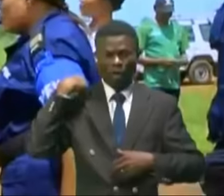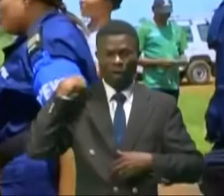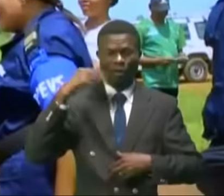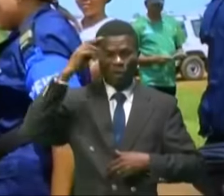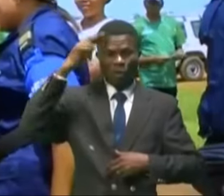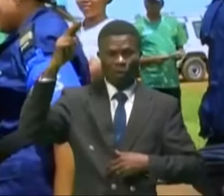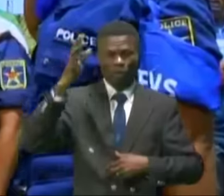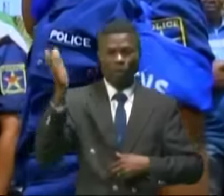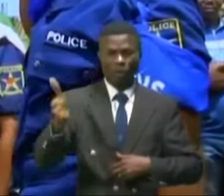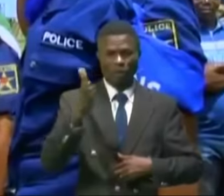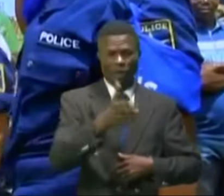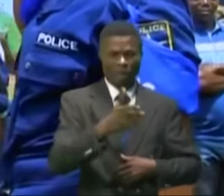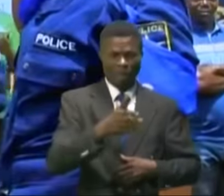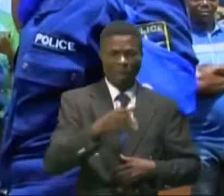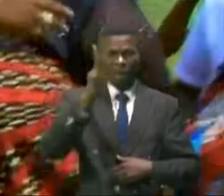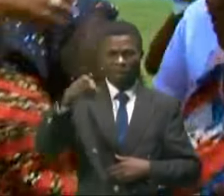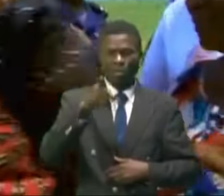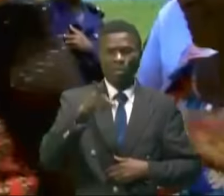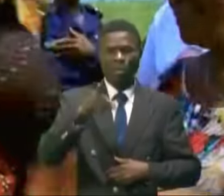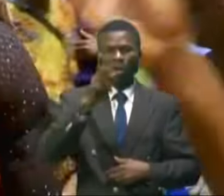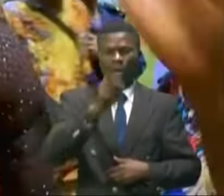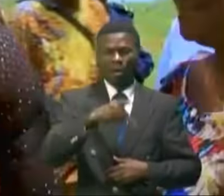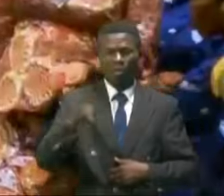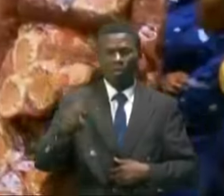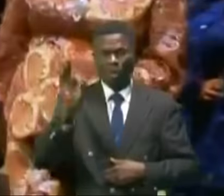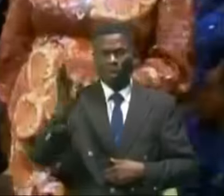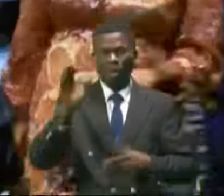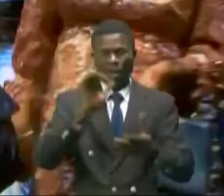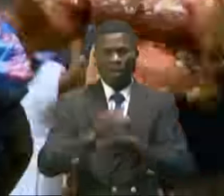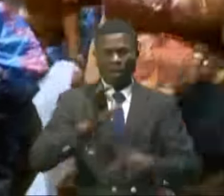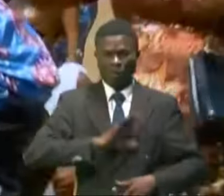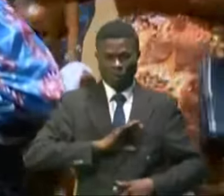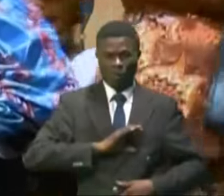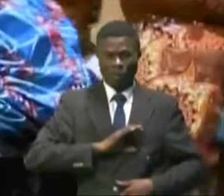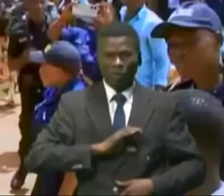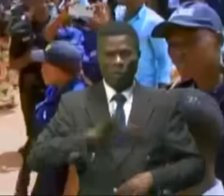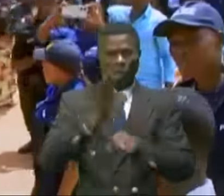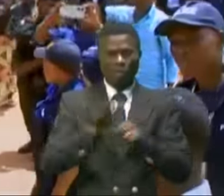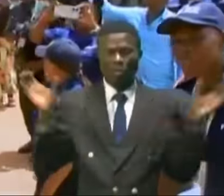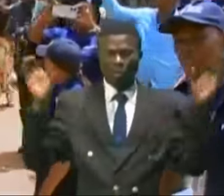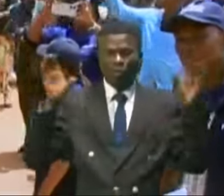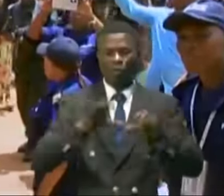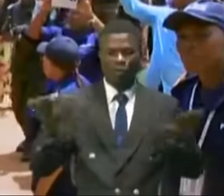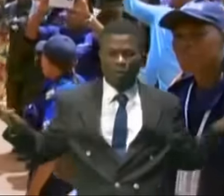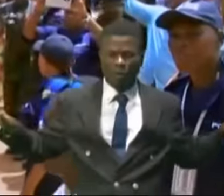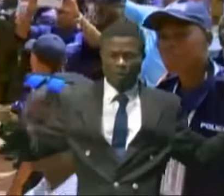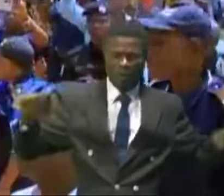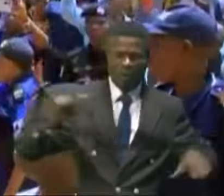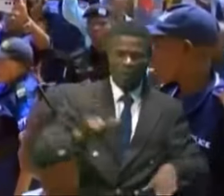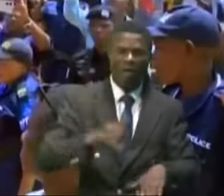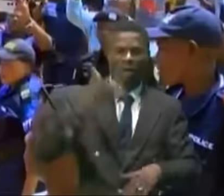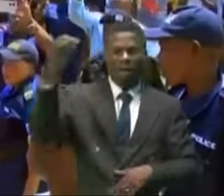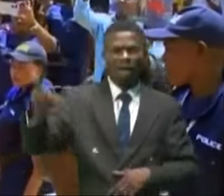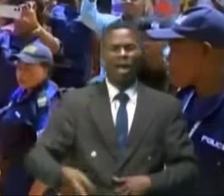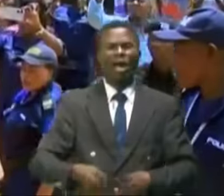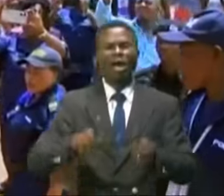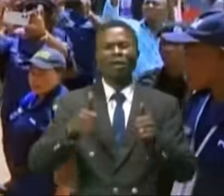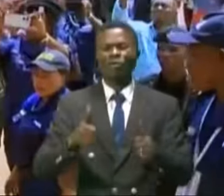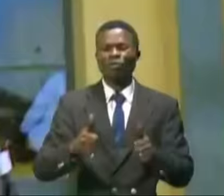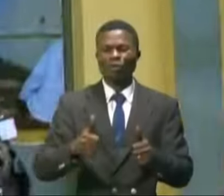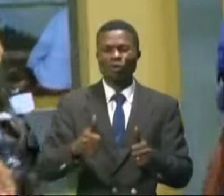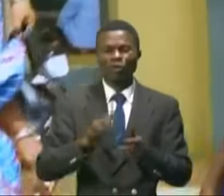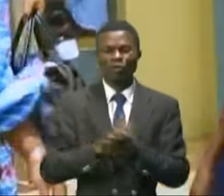PNC, les PPF, ainsi que les épouses de policiers qui étaient allées nombreuses à l'aéroport, vous réservez un accueil chaleureux.